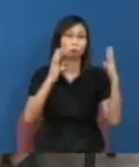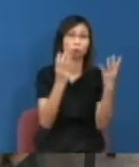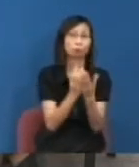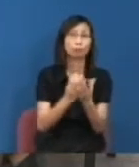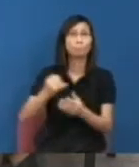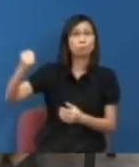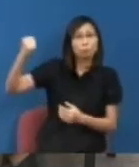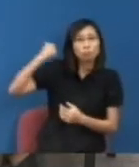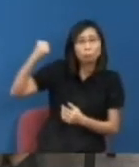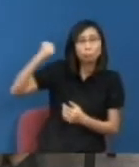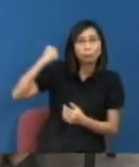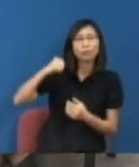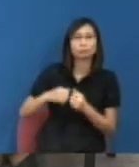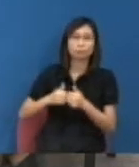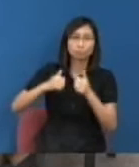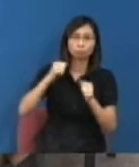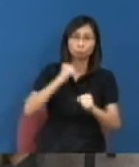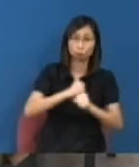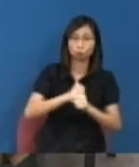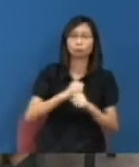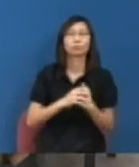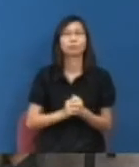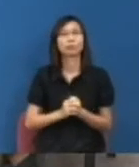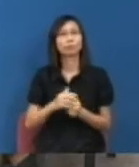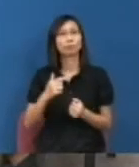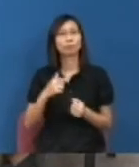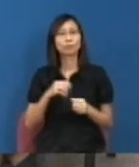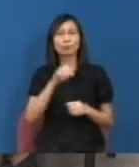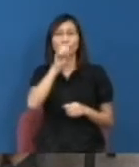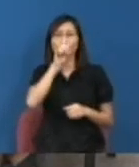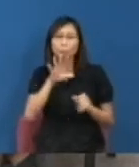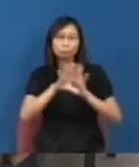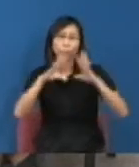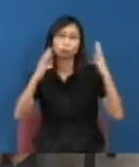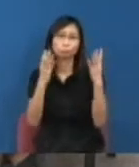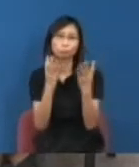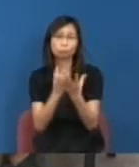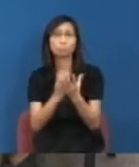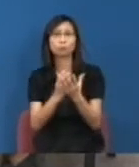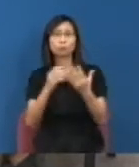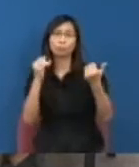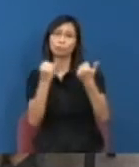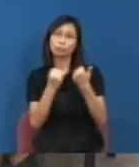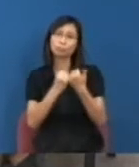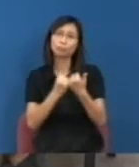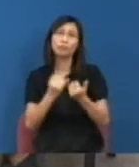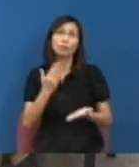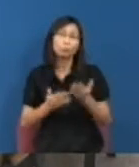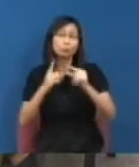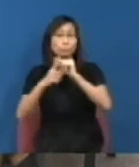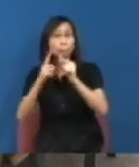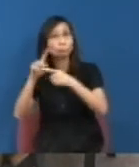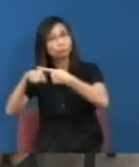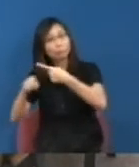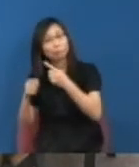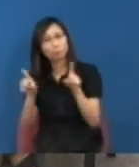領風氣之先我不能夠說全部的學生你說當年的天子門生或是中大的同學